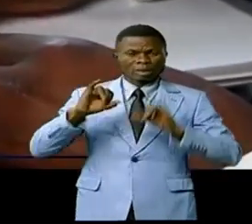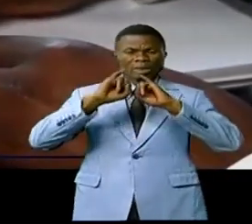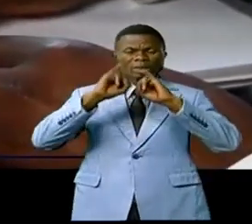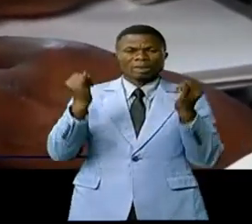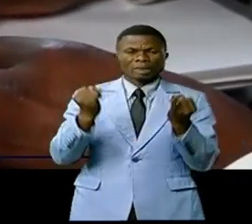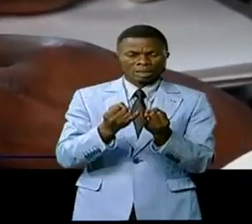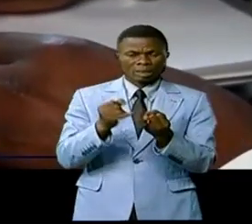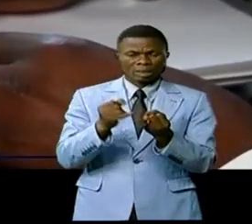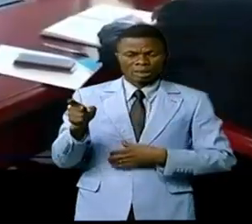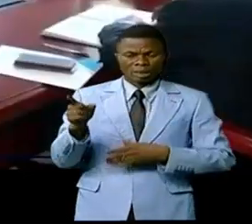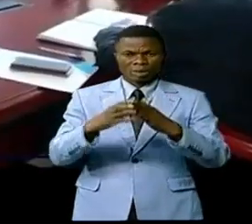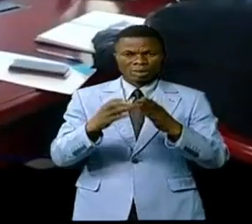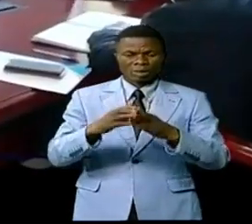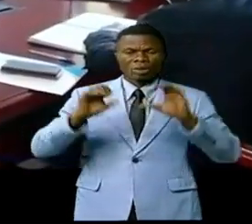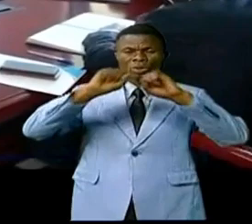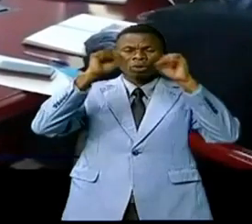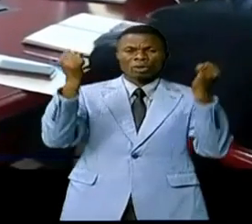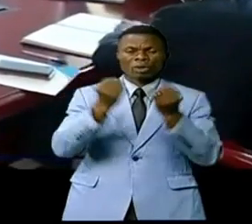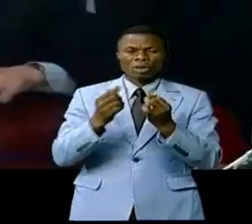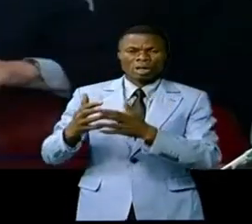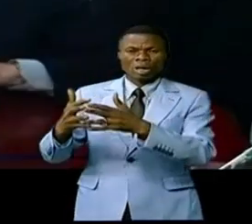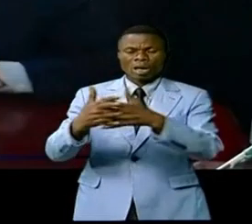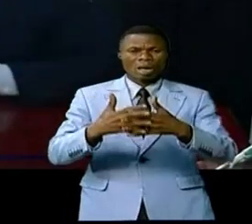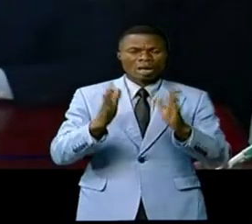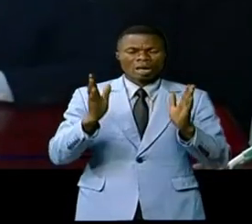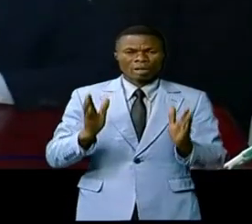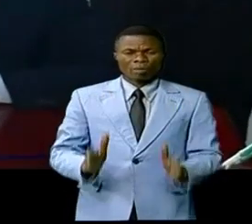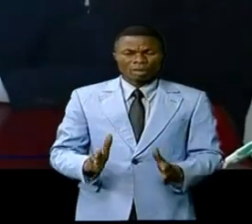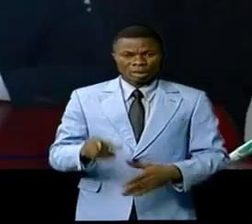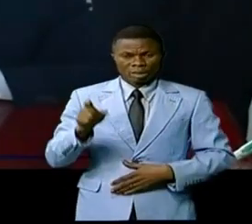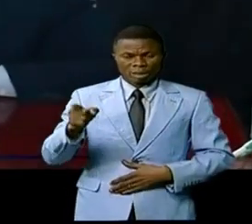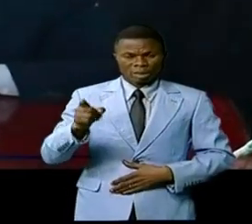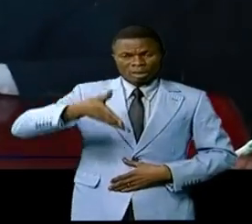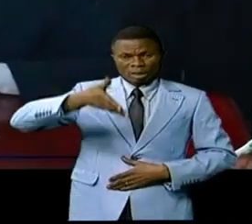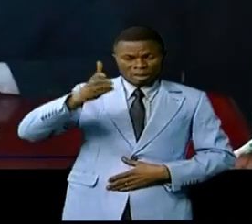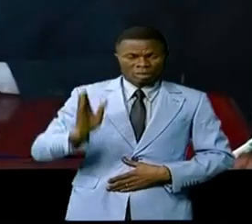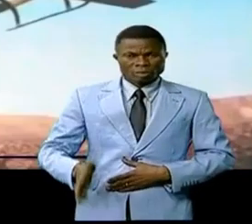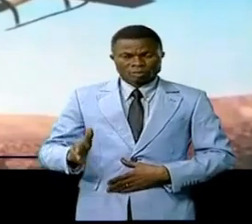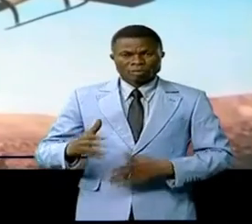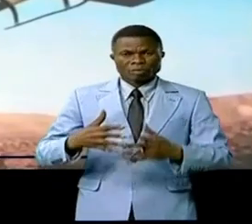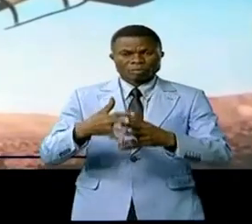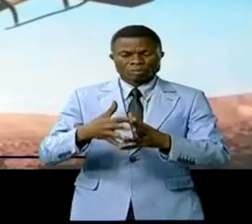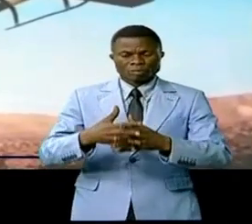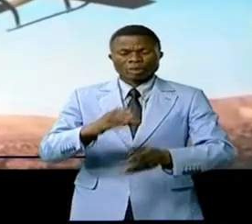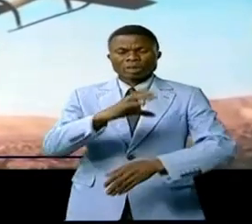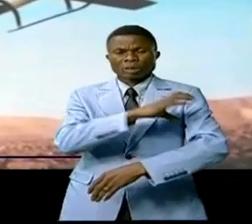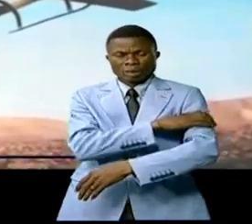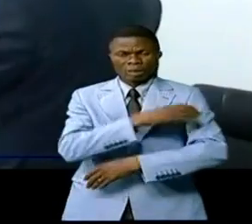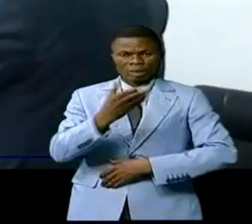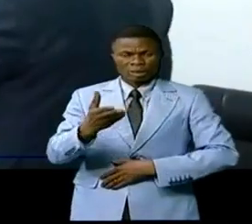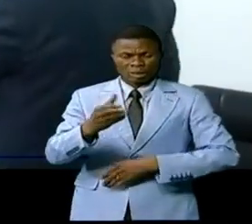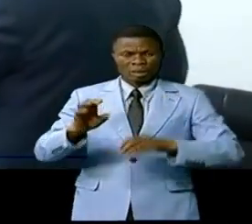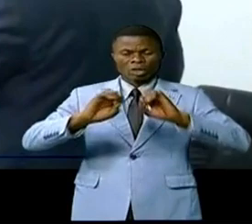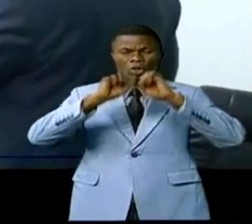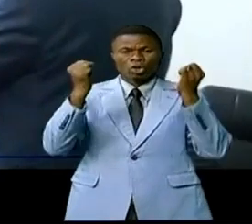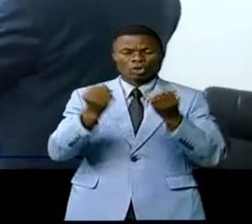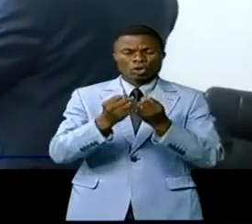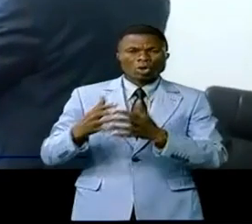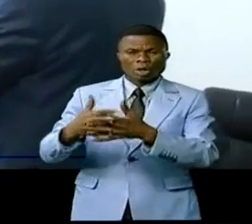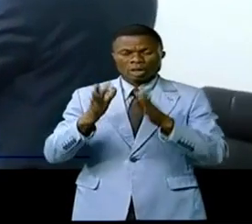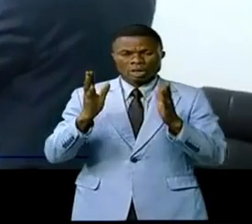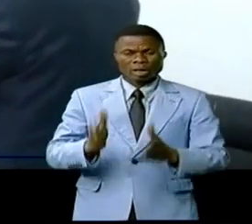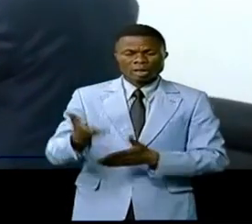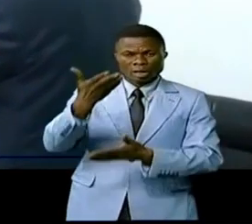Paloukou Karongia, et la société américaine Volancy, spécialisée dans le drone civil. Cette firme américaine a été